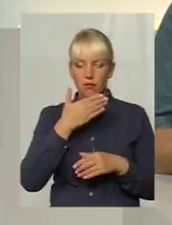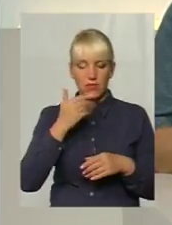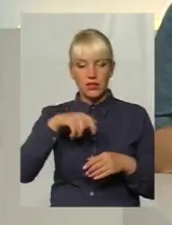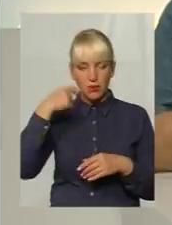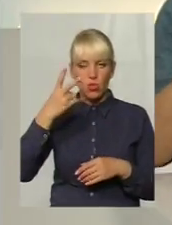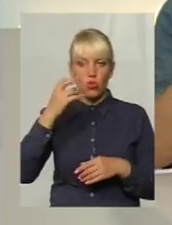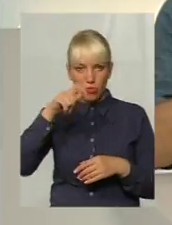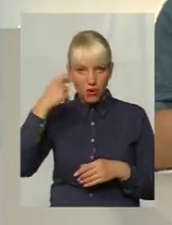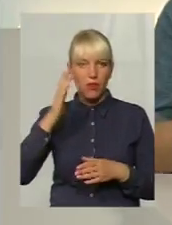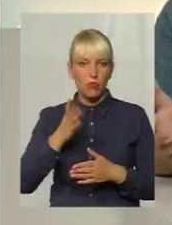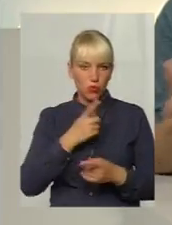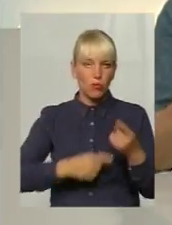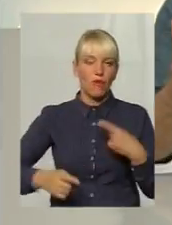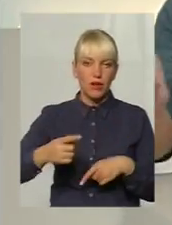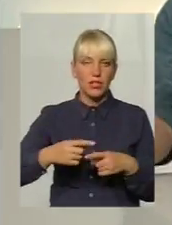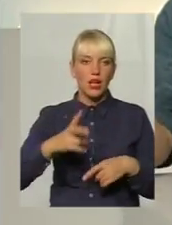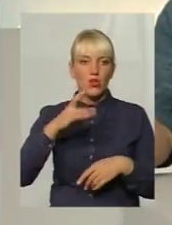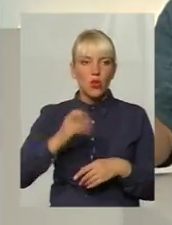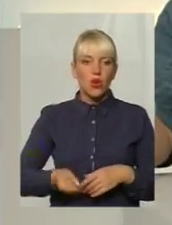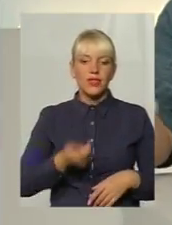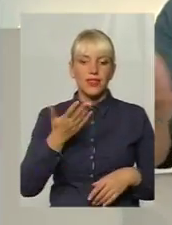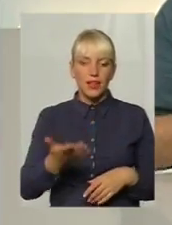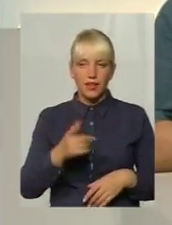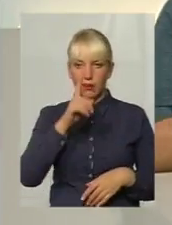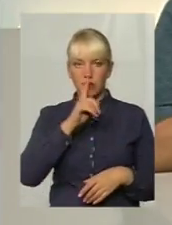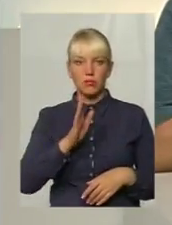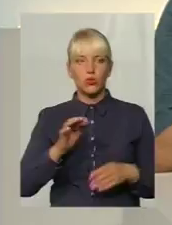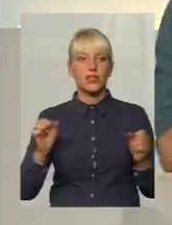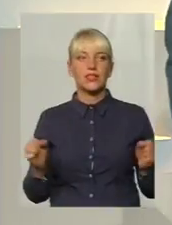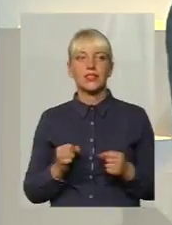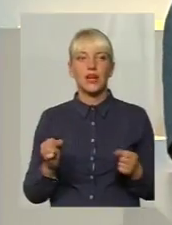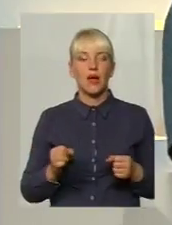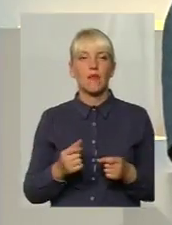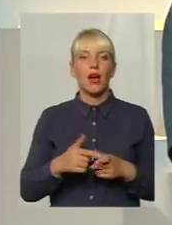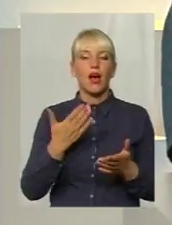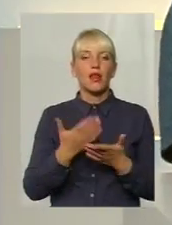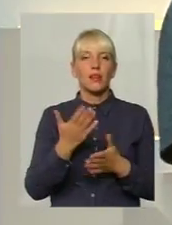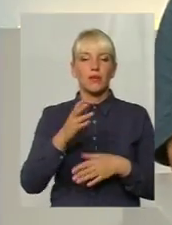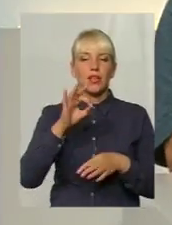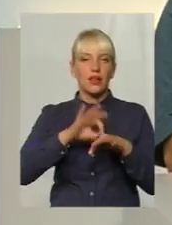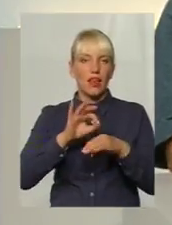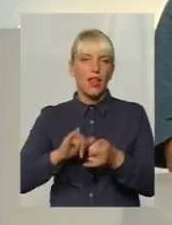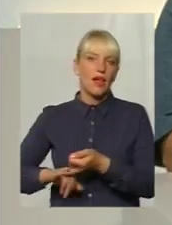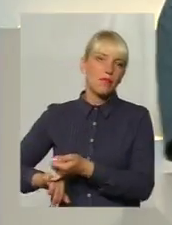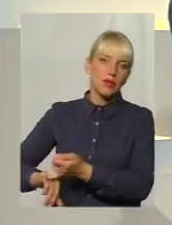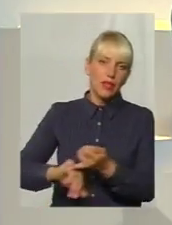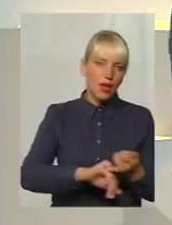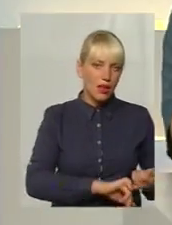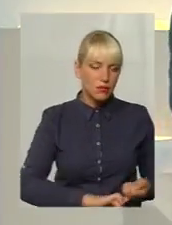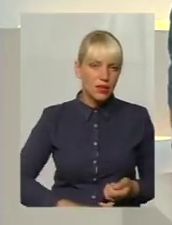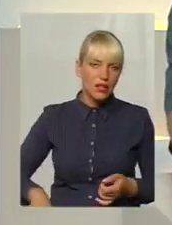знову повернеться, але декілька місяців і буде зима, а там, не дай Боже, буде якась епідемія, і що робити, ну як,